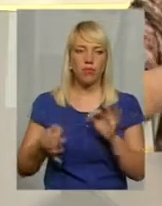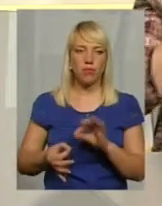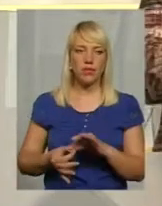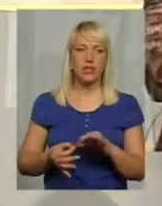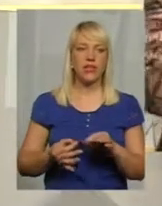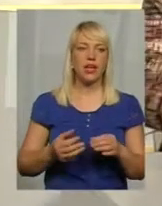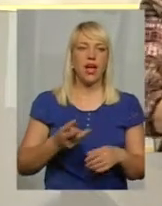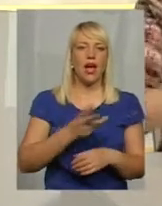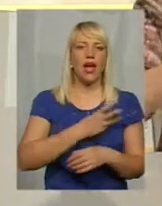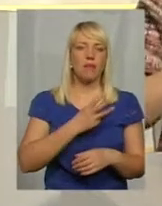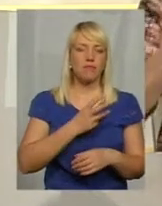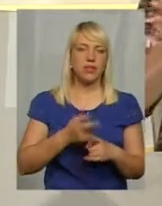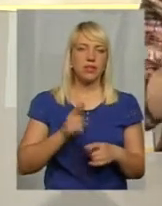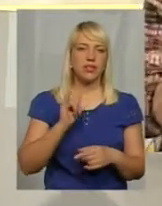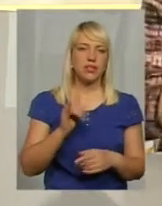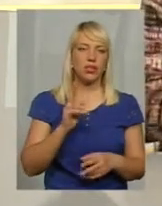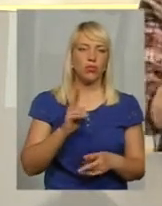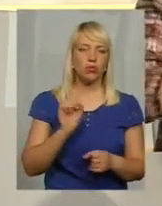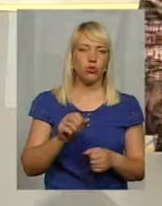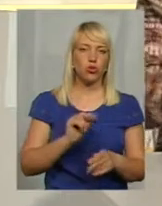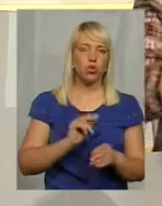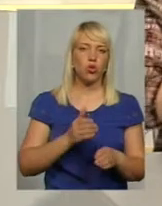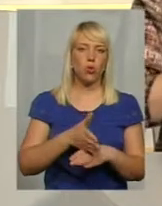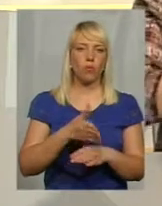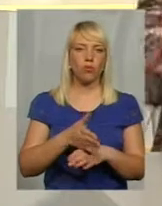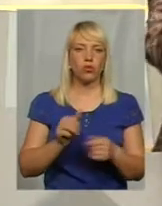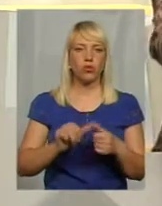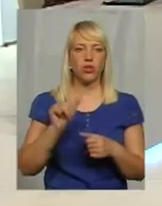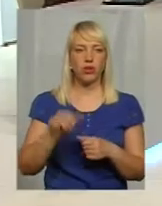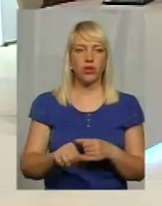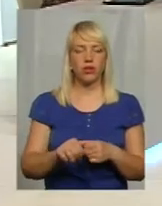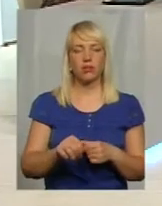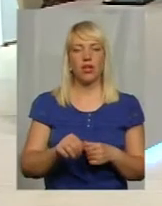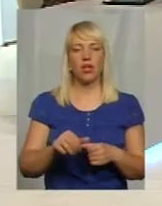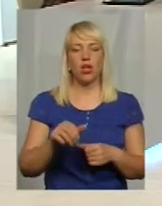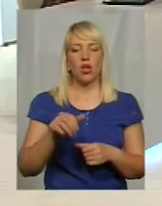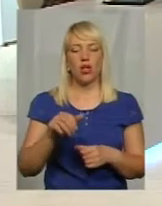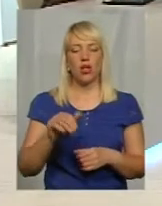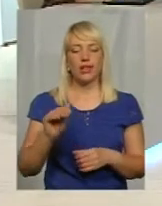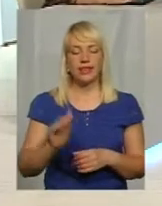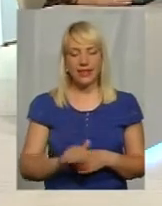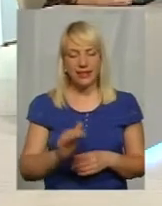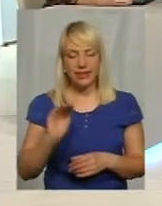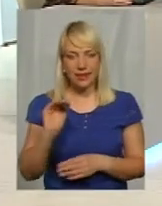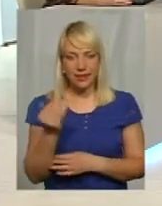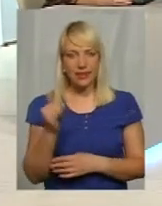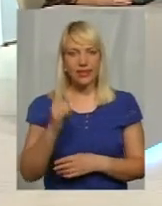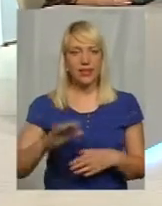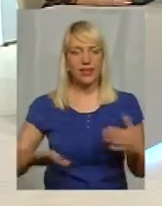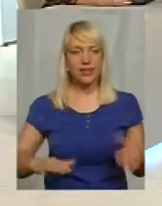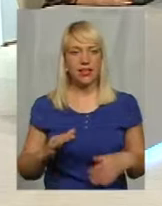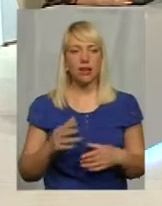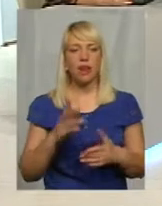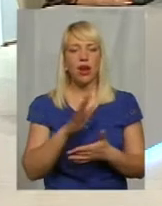амбіції, як їм, хто може допомогти, крім родини, тренера, зробити цей крок далі, вищий? Создалася проблема,